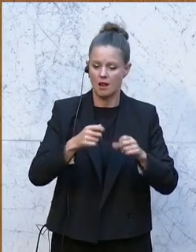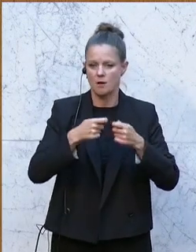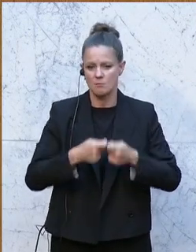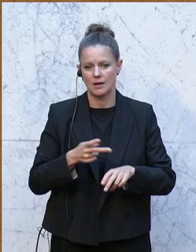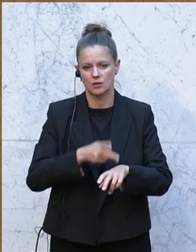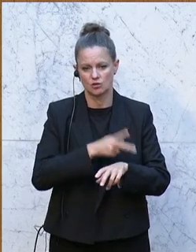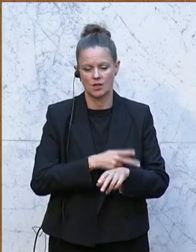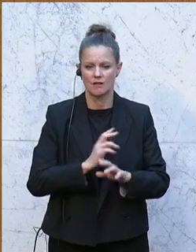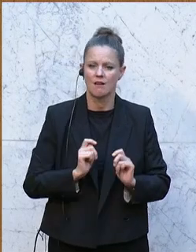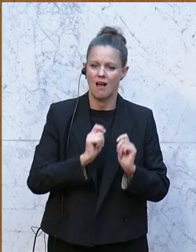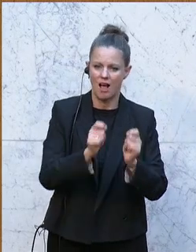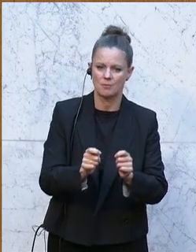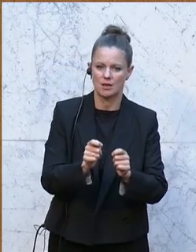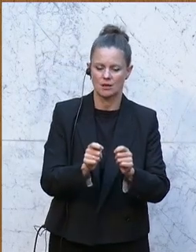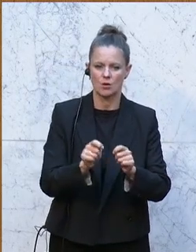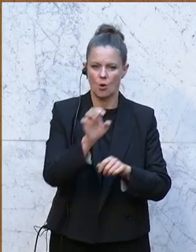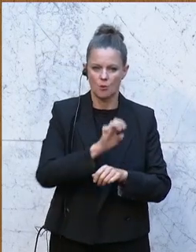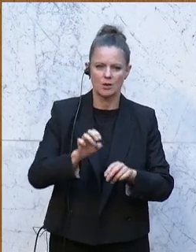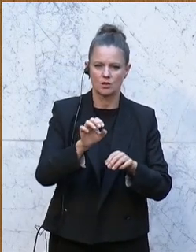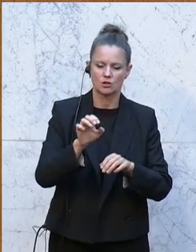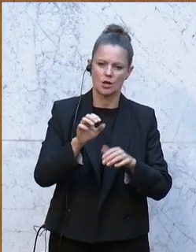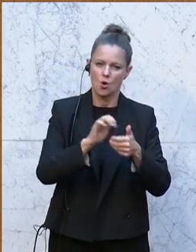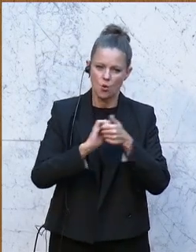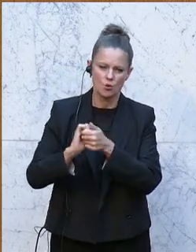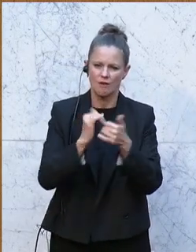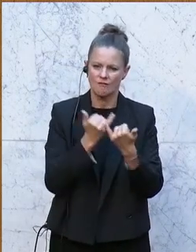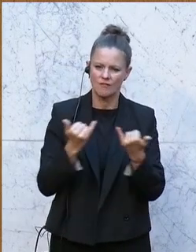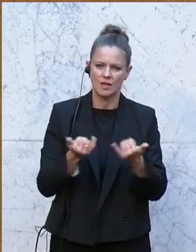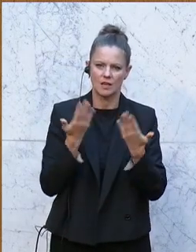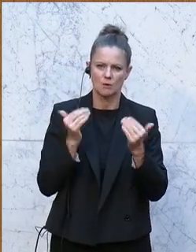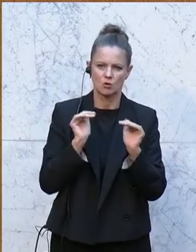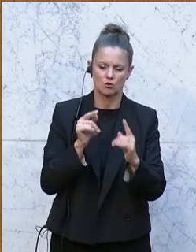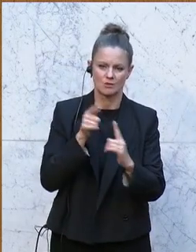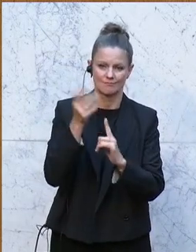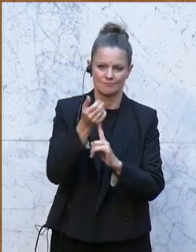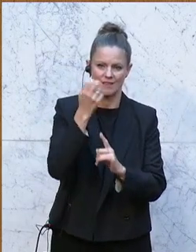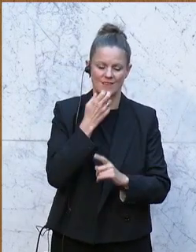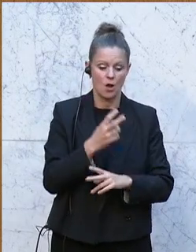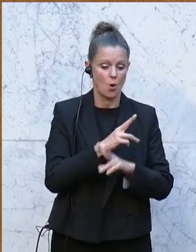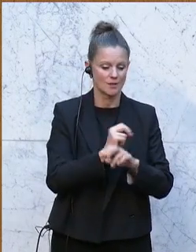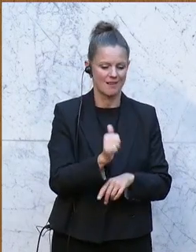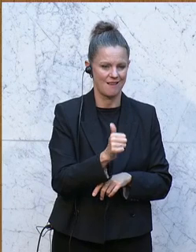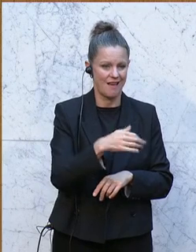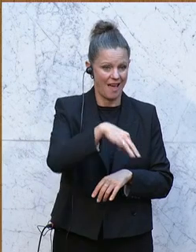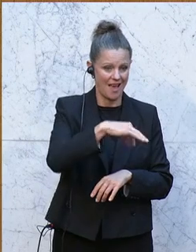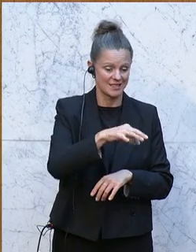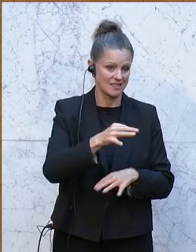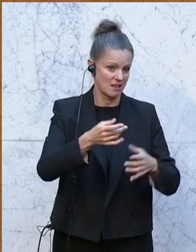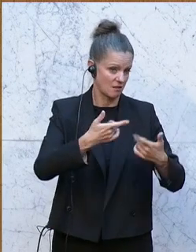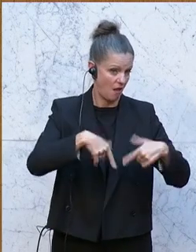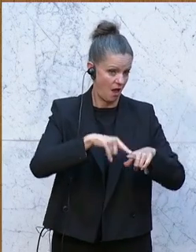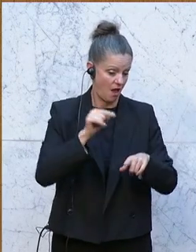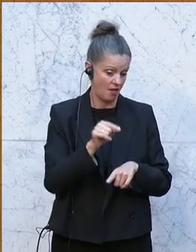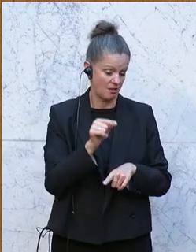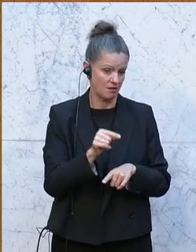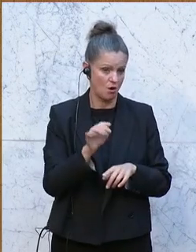Europäischen Union, wie man denn die Klimaschutzziele erreichen möchte. Und Österreich hat als einziges Land, als einziges